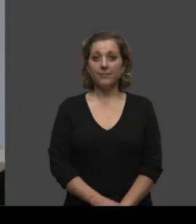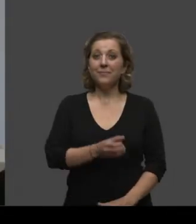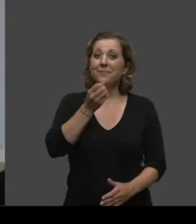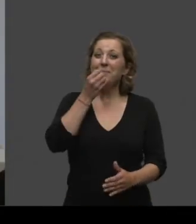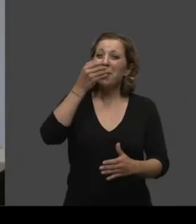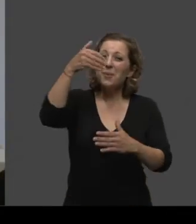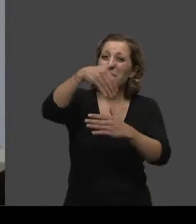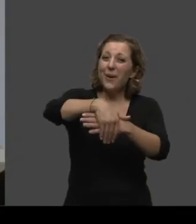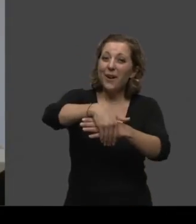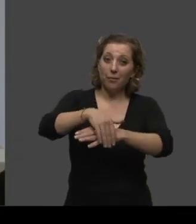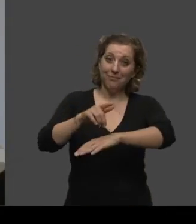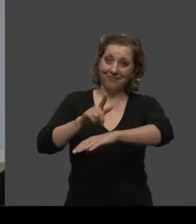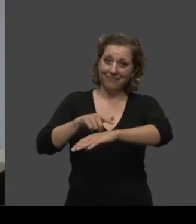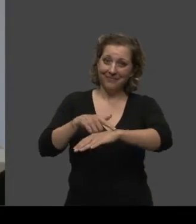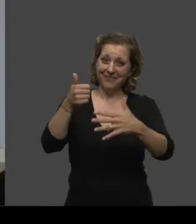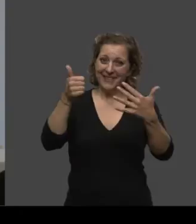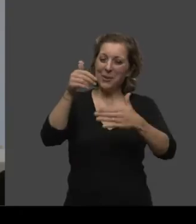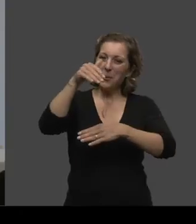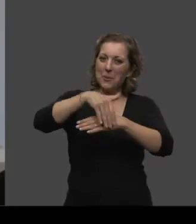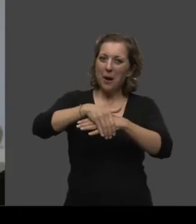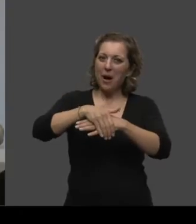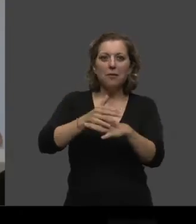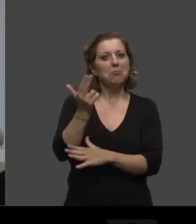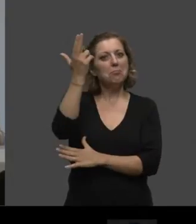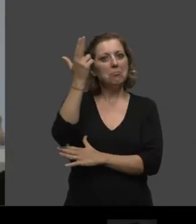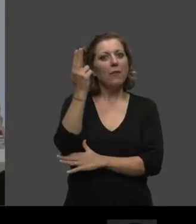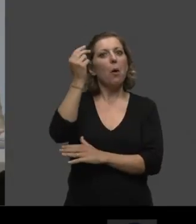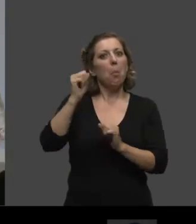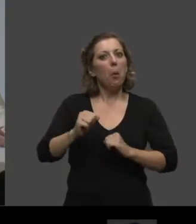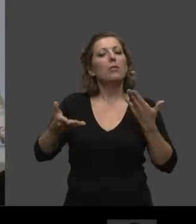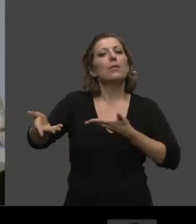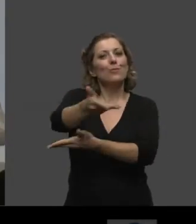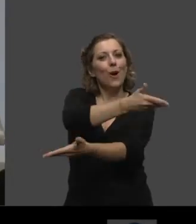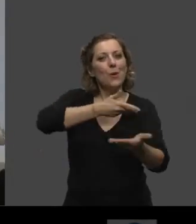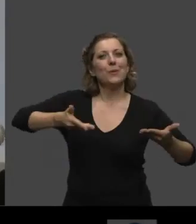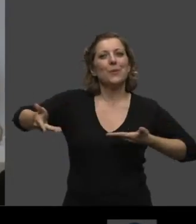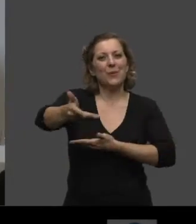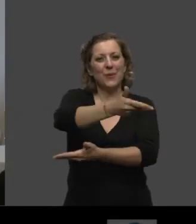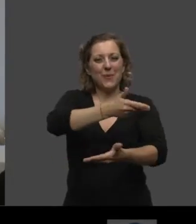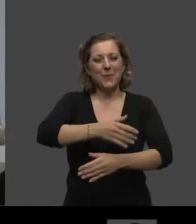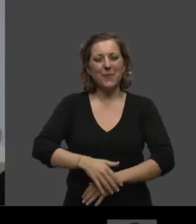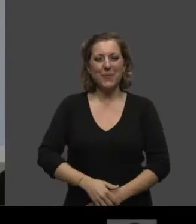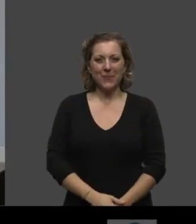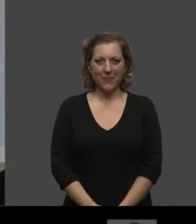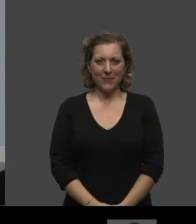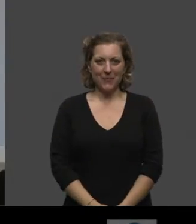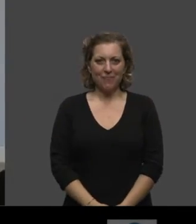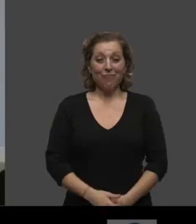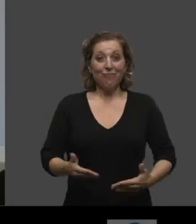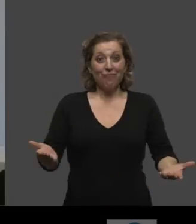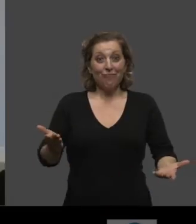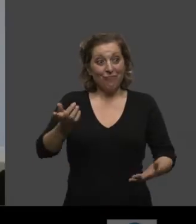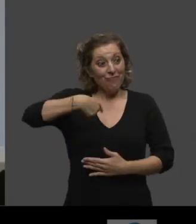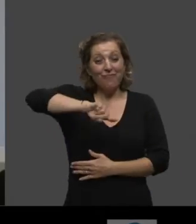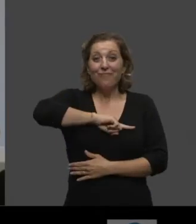Bonsoir. Il est 18h. Nous allons commencer notre échange de ce soir. Nous